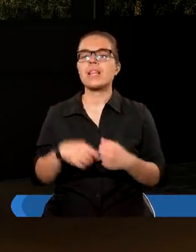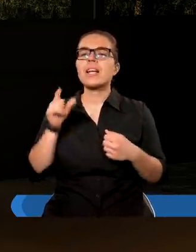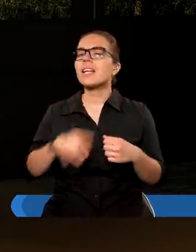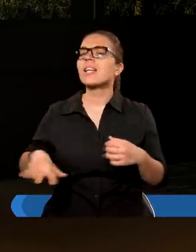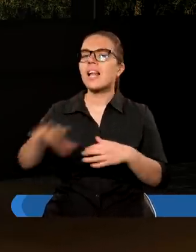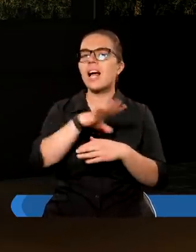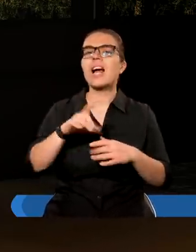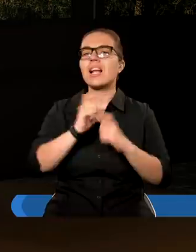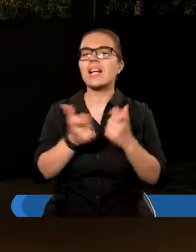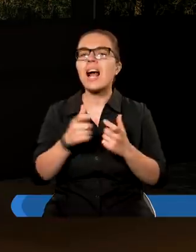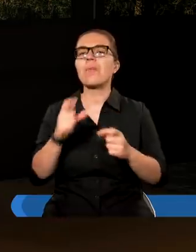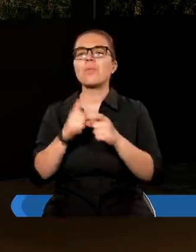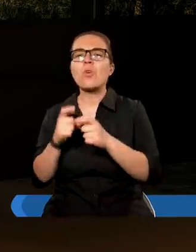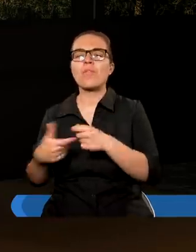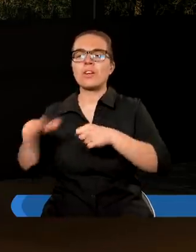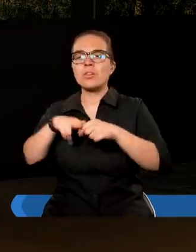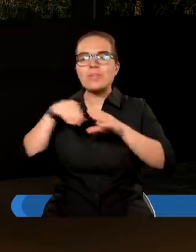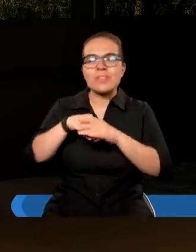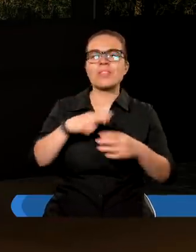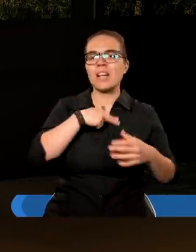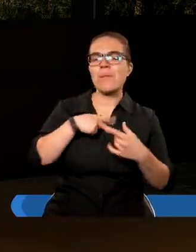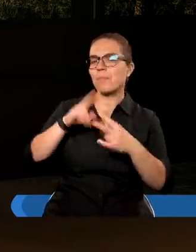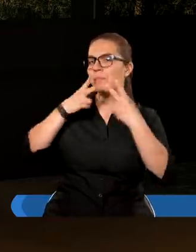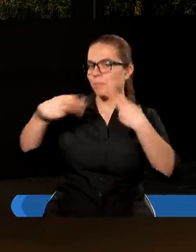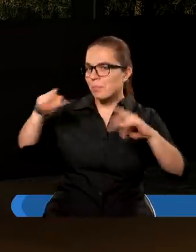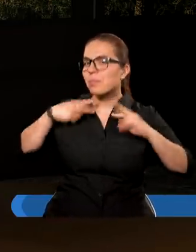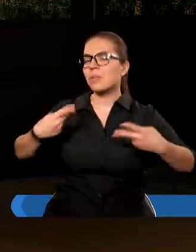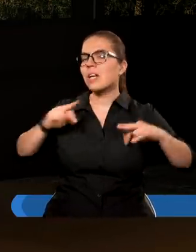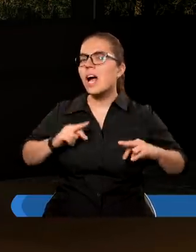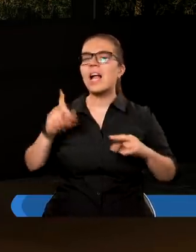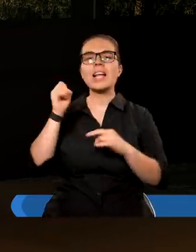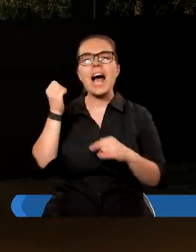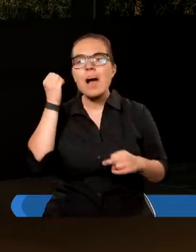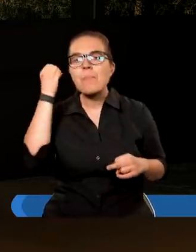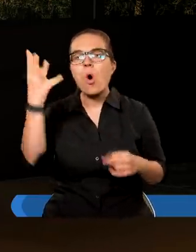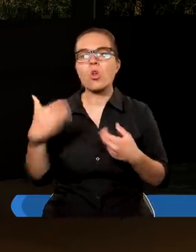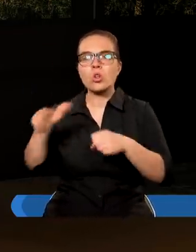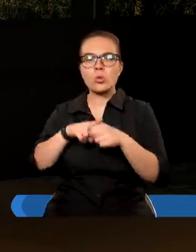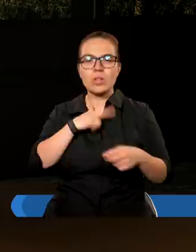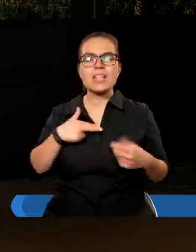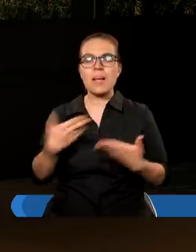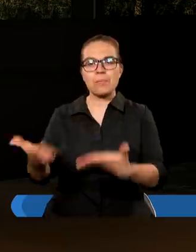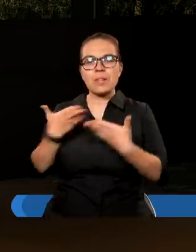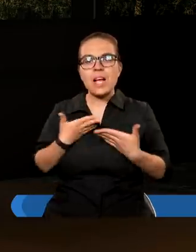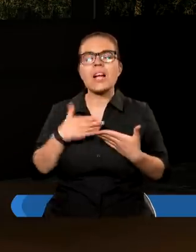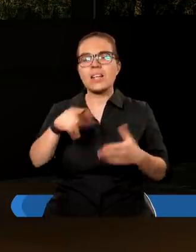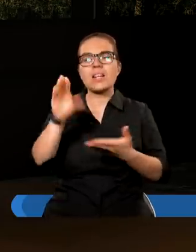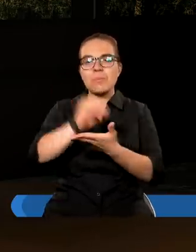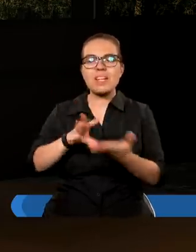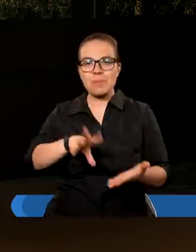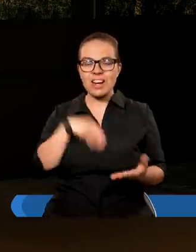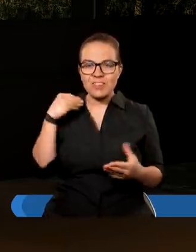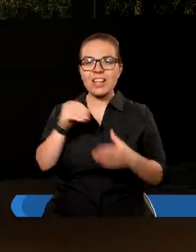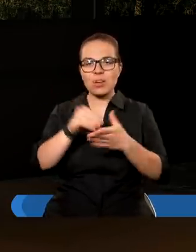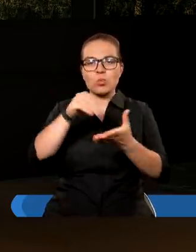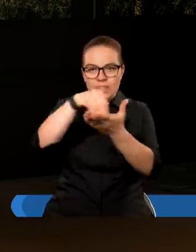za wszystkie obietnice Panie, które płyną z Twojego słowa, za mądrość Panie, którą nam przekazujesz przez karty Pisma Świętego.